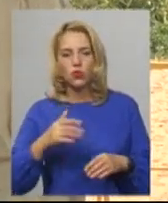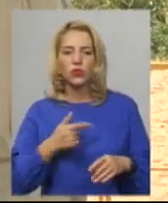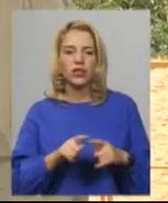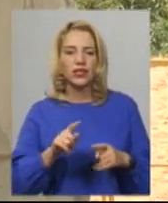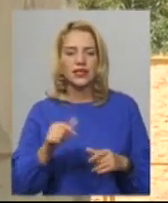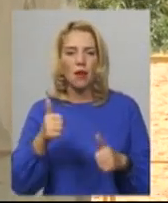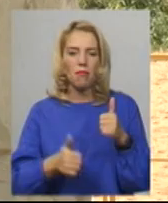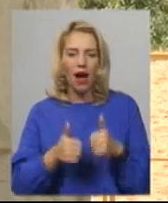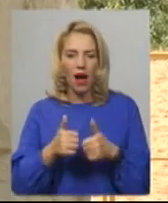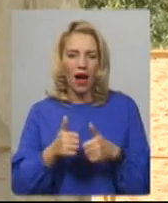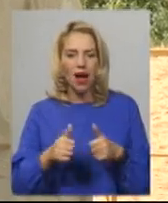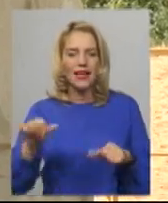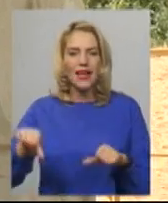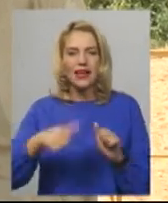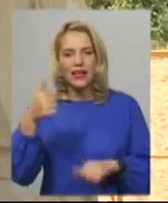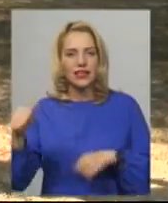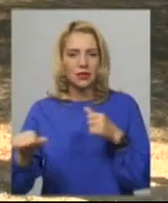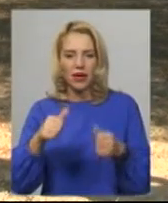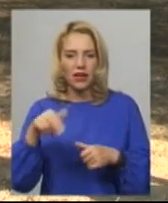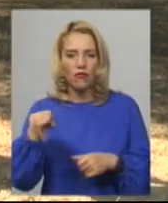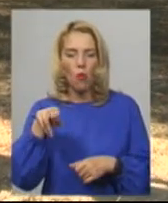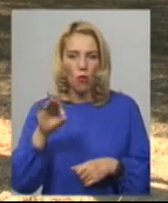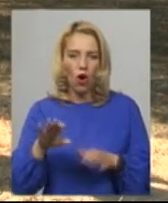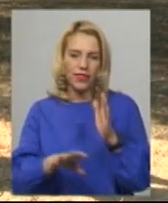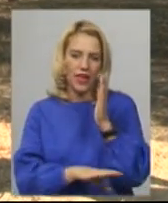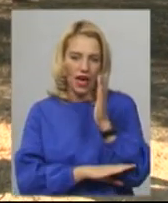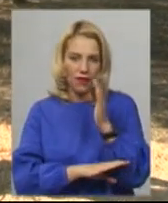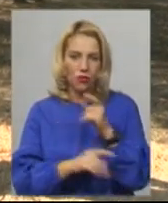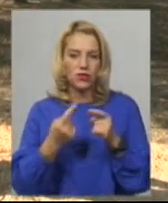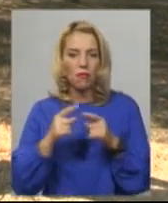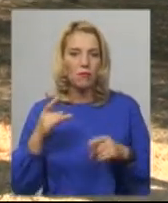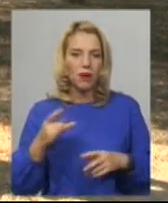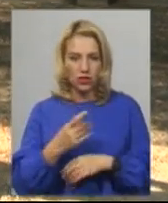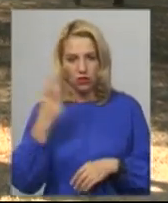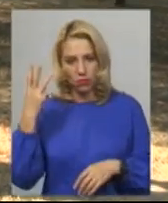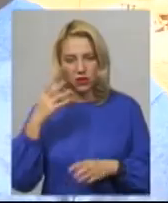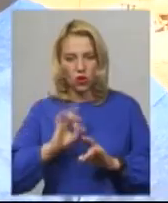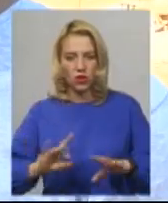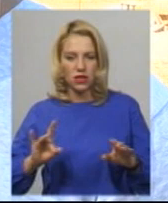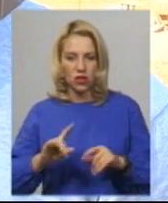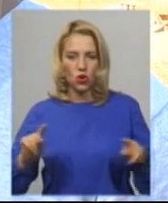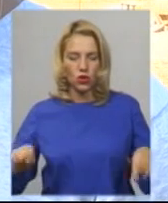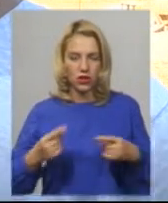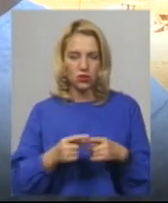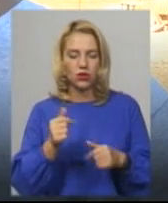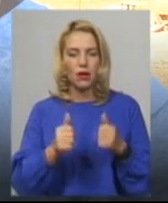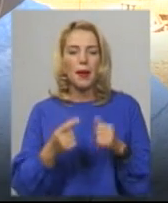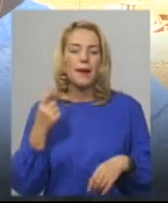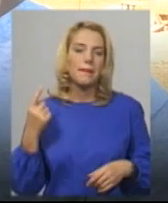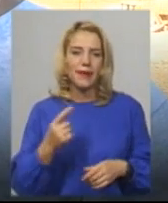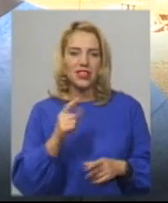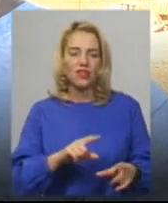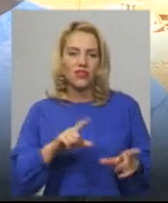по дереву. В Хмельницькому такий в'їзний захід перший, каже організатор змагань Олександр Жубержицький. «Перше виїзне змагання.